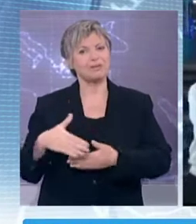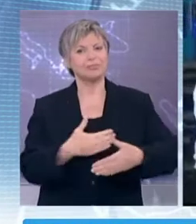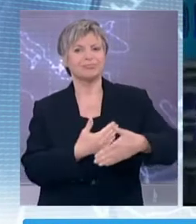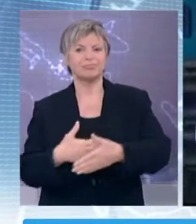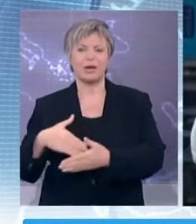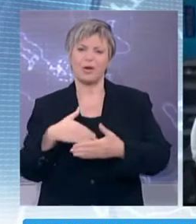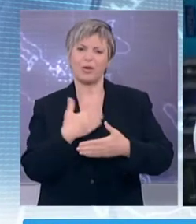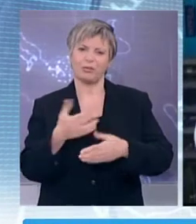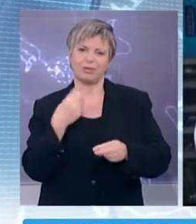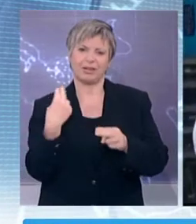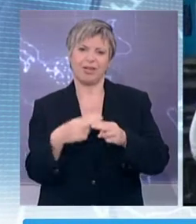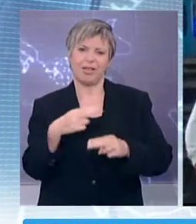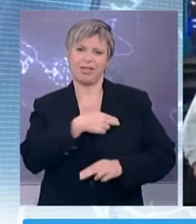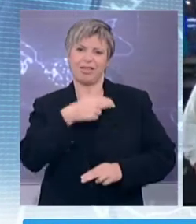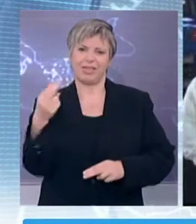Σινάτρα.